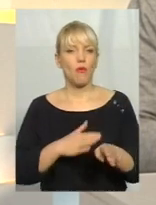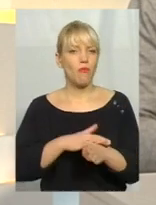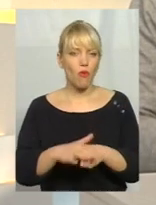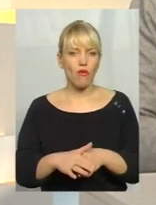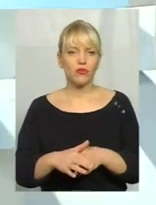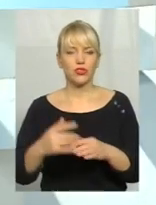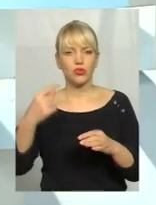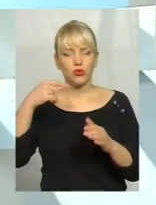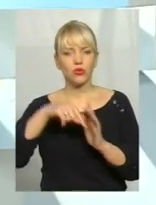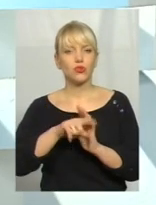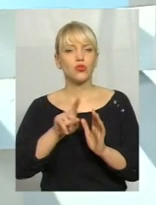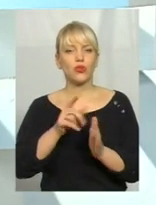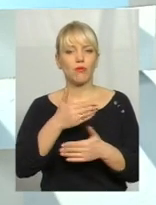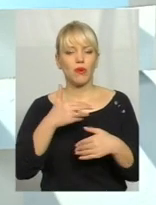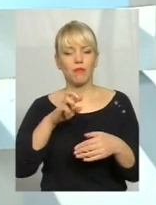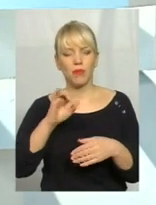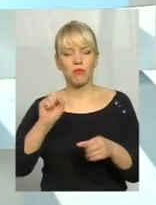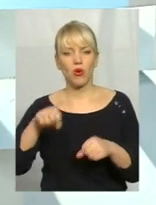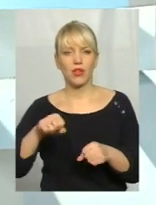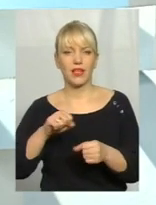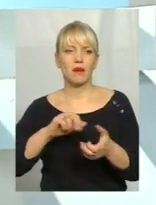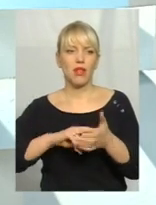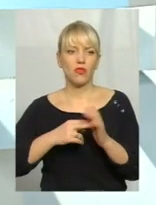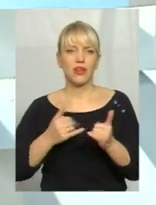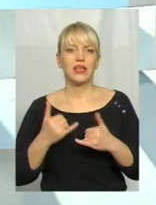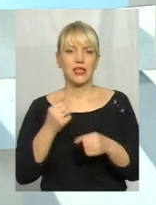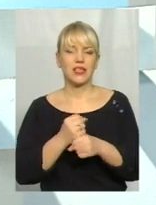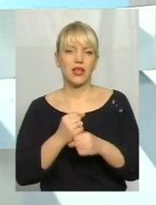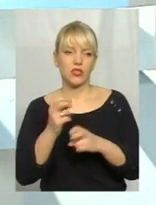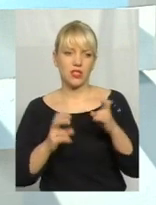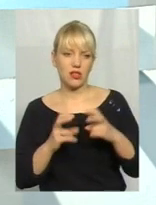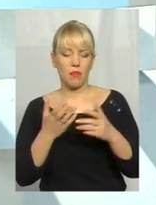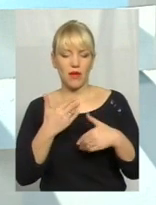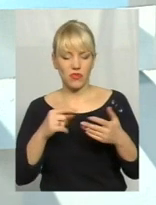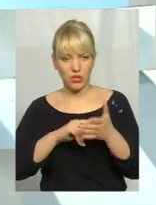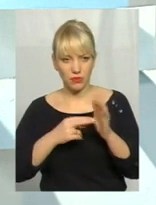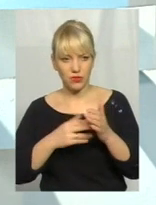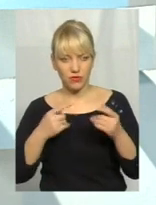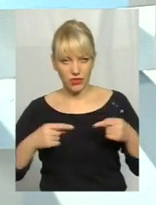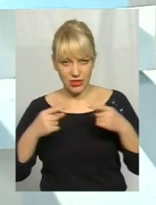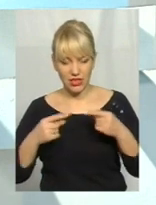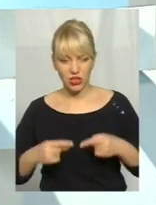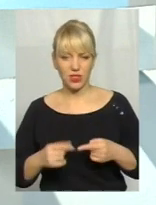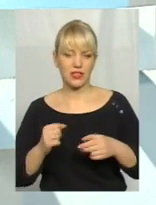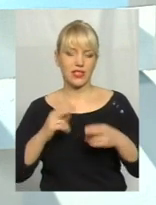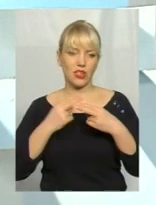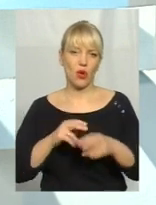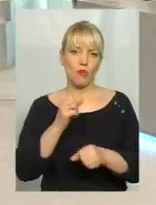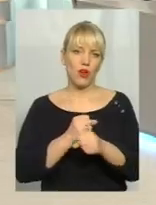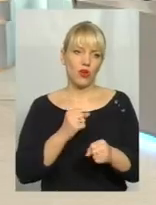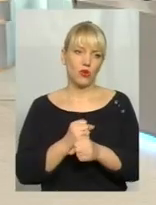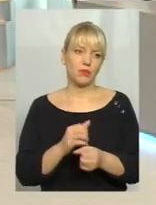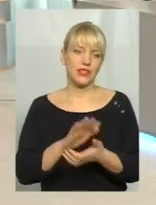з чого ми могли планувати діяльність нашого заводу. Ми визначилися з концепцією заводу, і технологією переробки сміття. Це